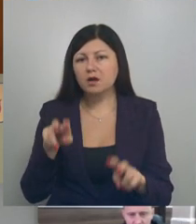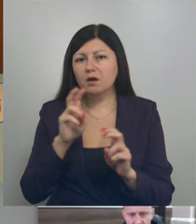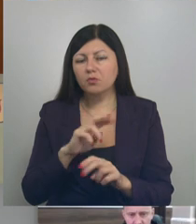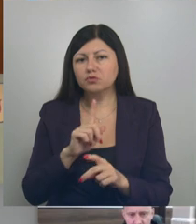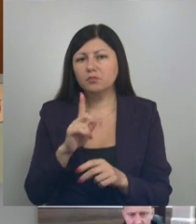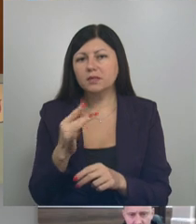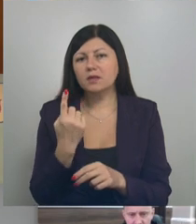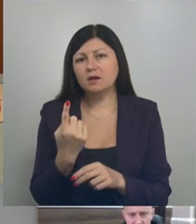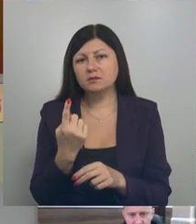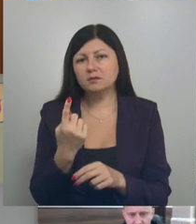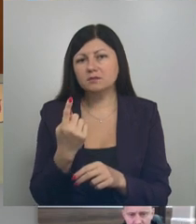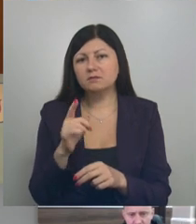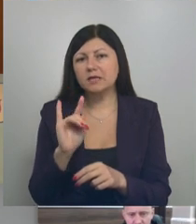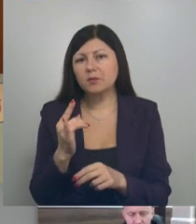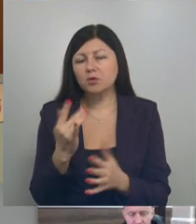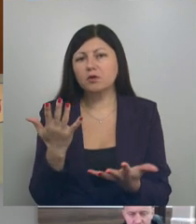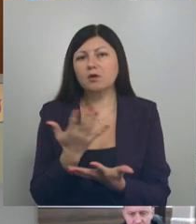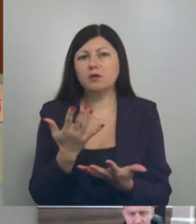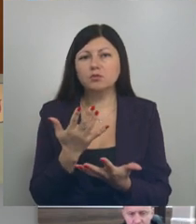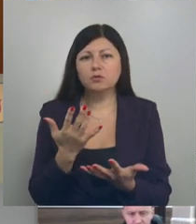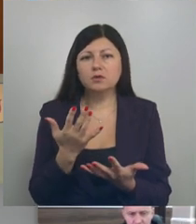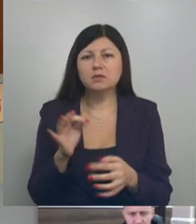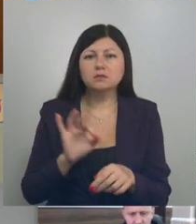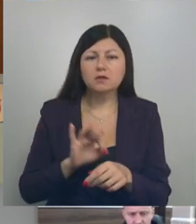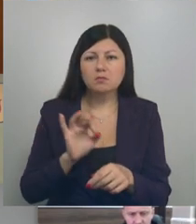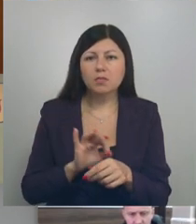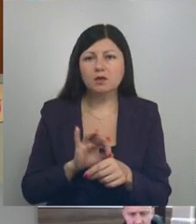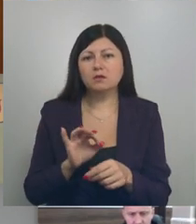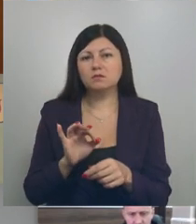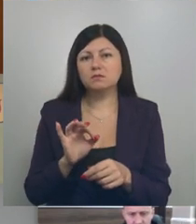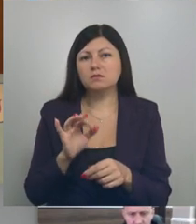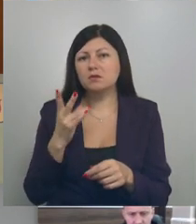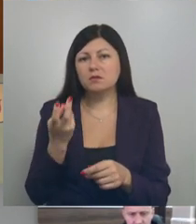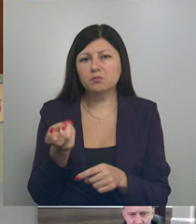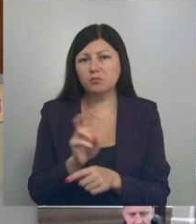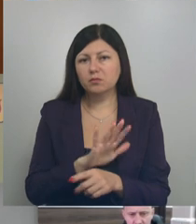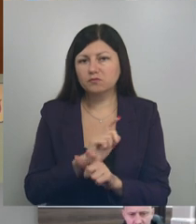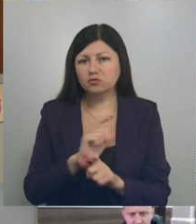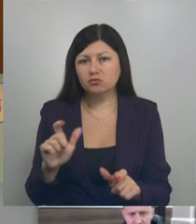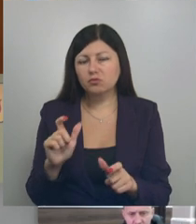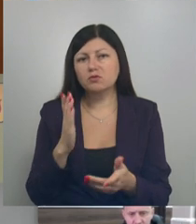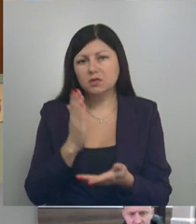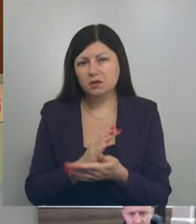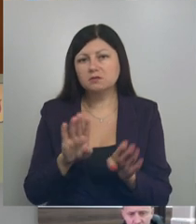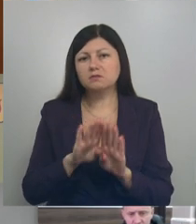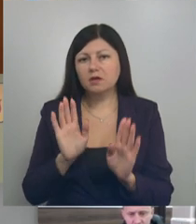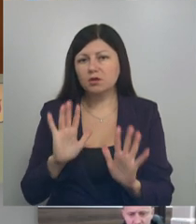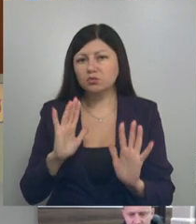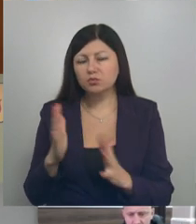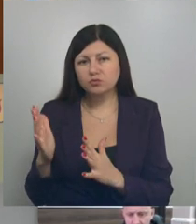чтобы ни один ребенок, который заболел, не прошел в школу. Не секрет, что есть такие случаи, что